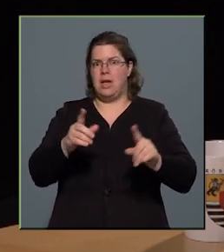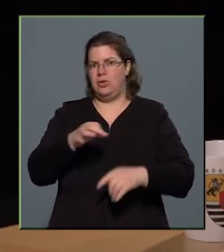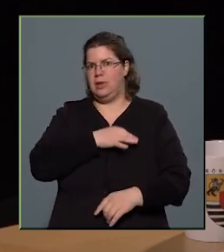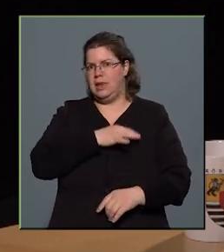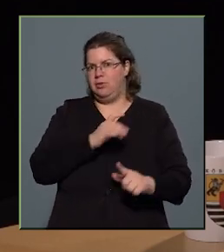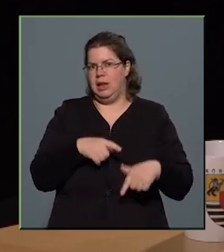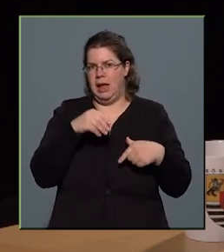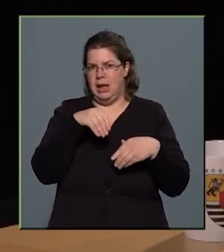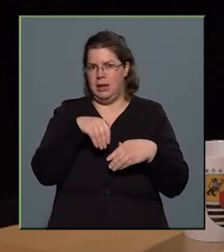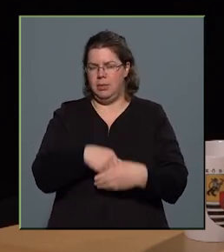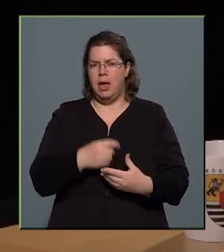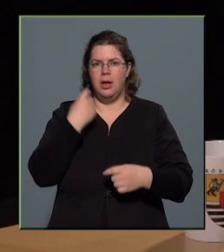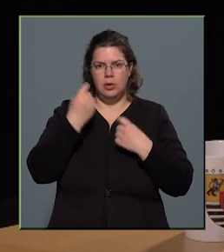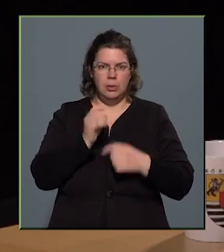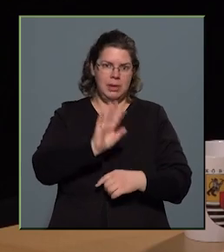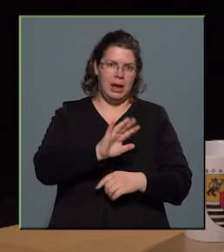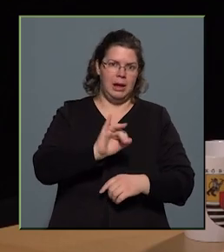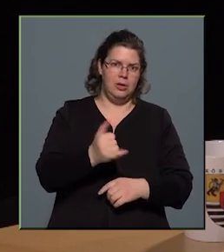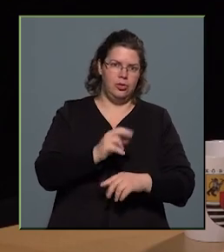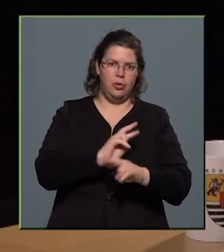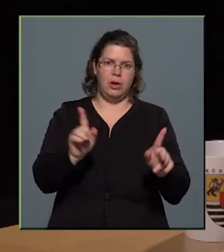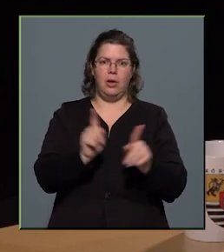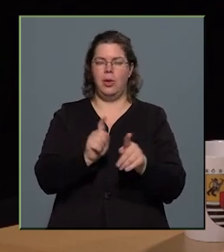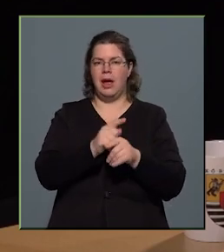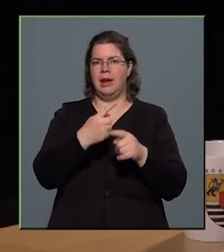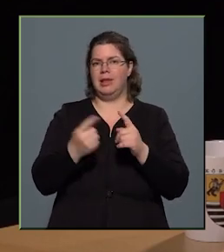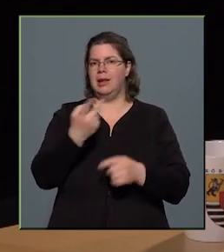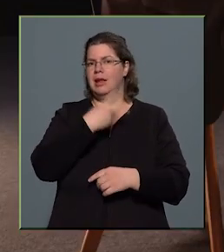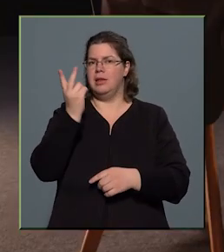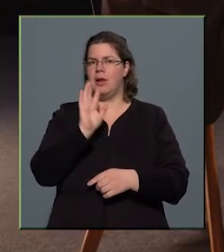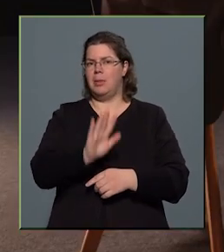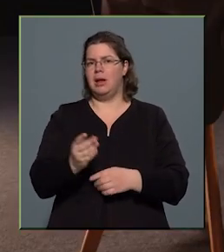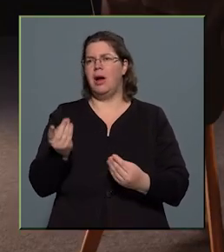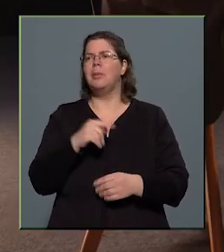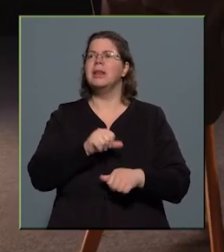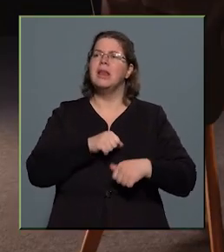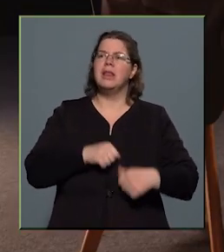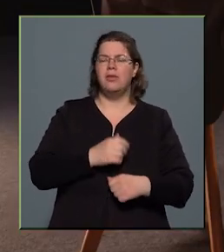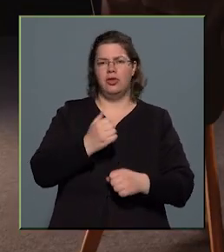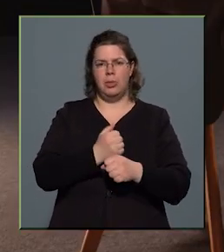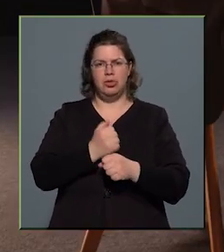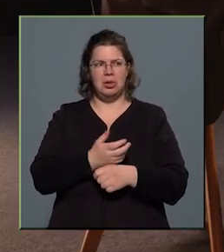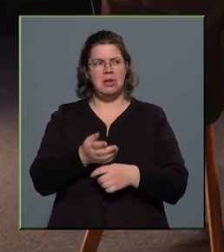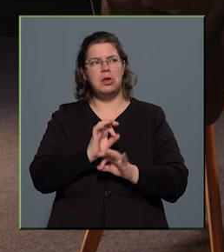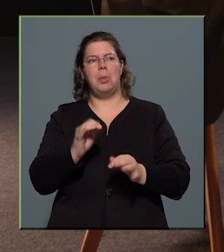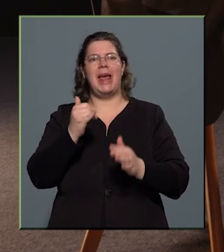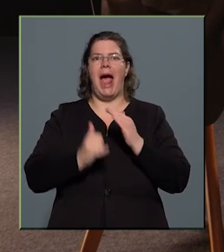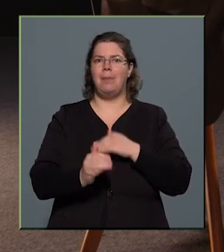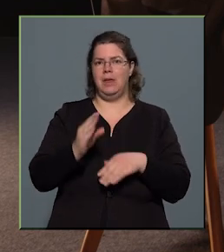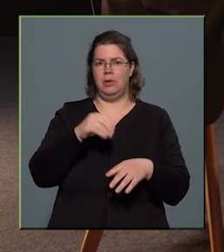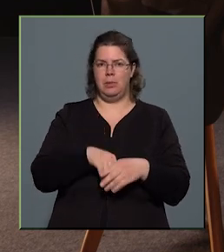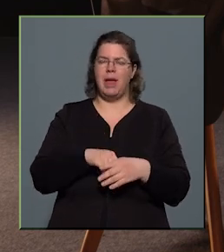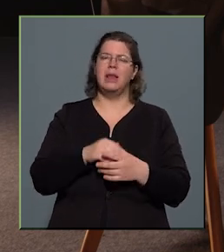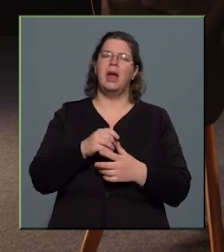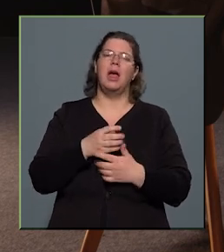hogy gondolom, hogy neked is vannak olyan részei a szakmád, amiknek szívesebben csinál, hogy jobban elmélyülsz benne, azokban